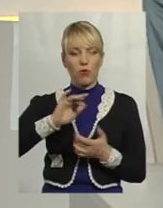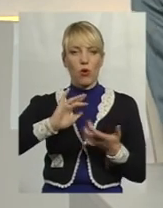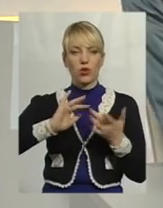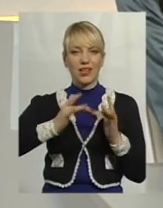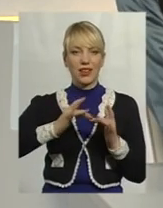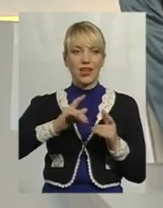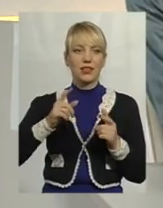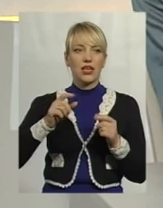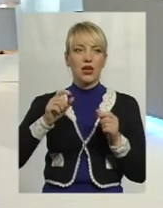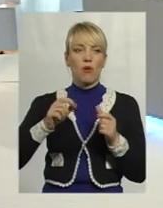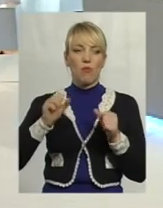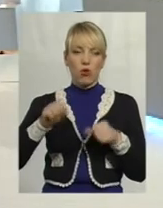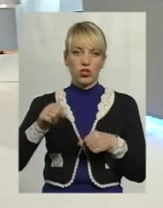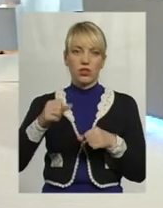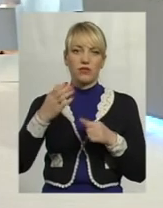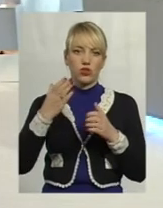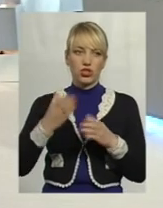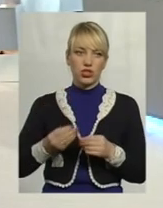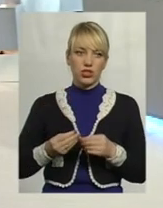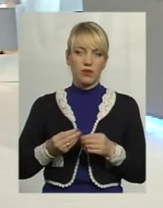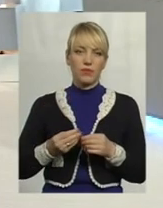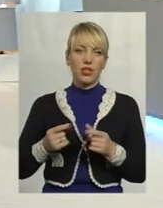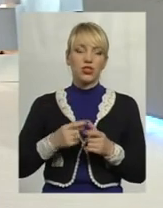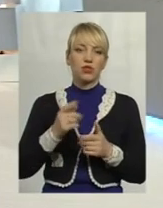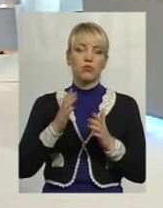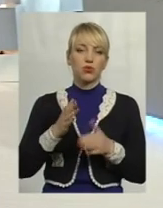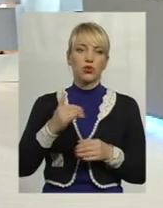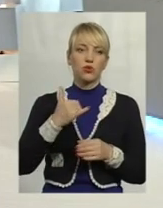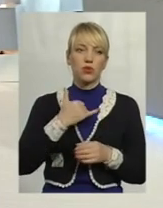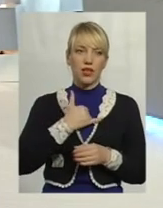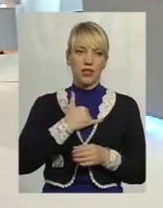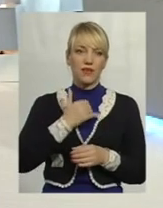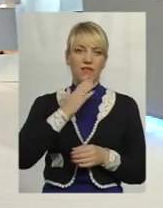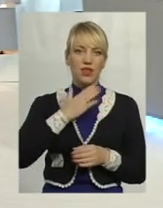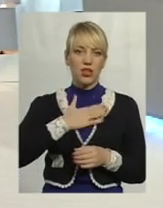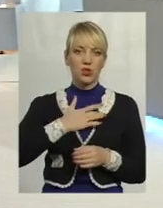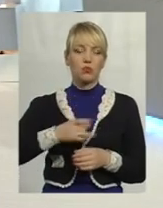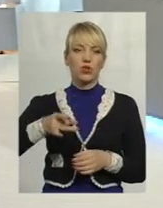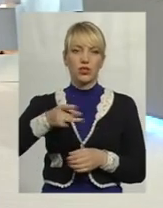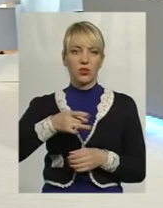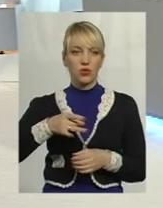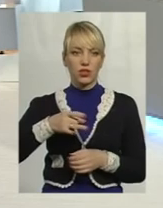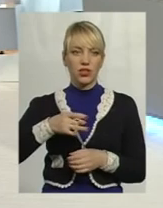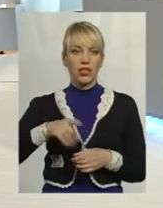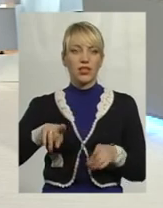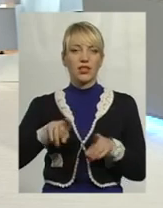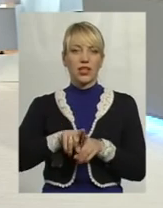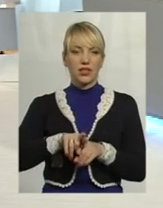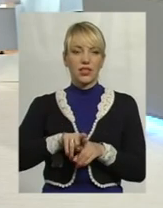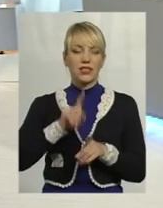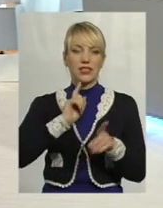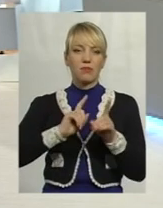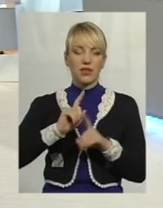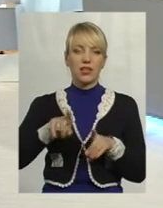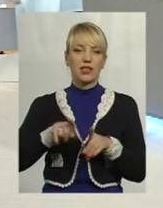можливо, ще очно. Чи буде в нас, в нашому регіоні, отакий семінар, отаке